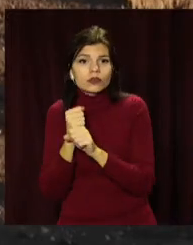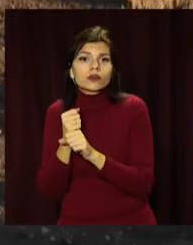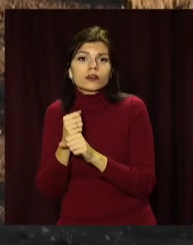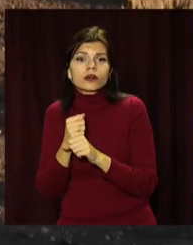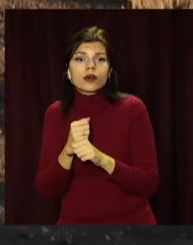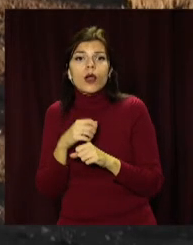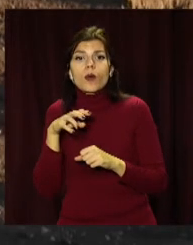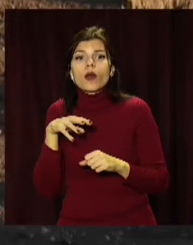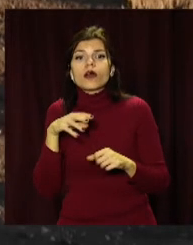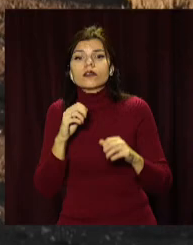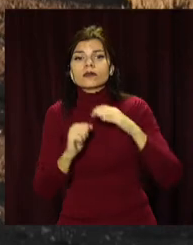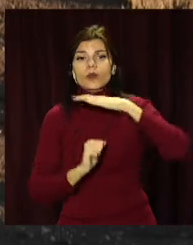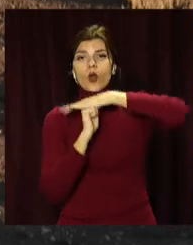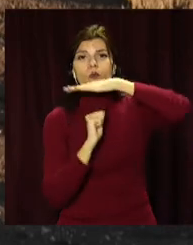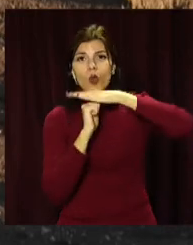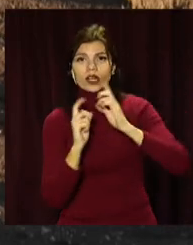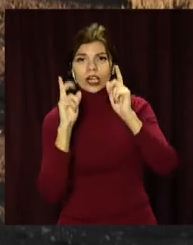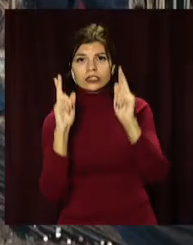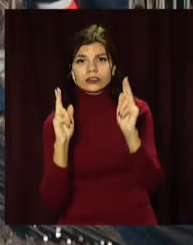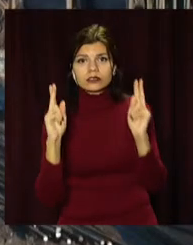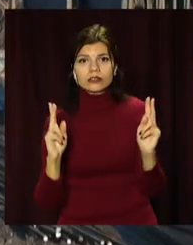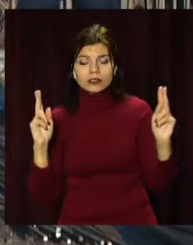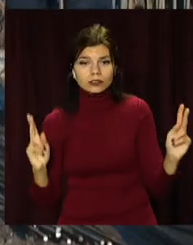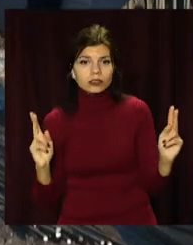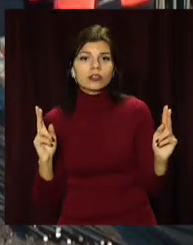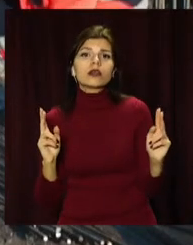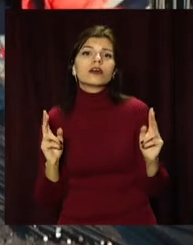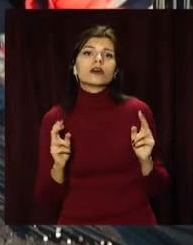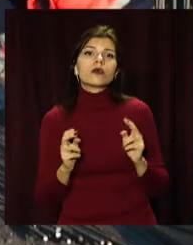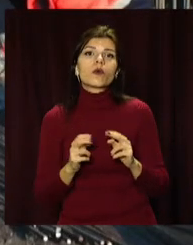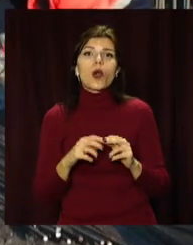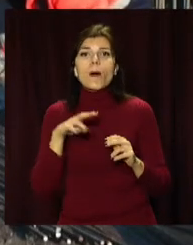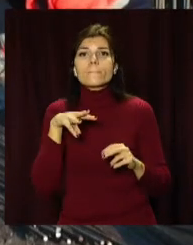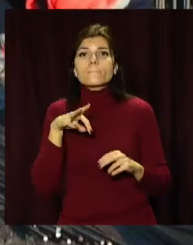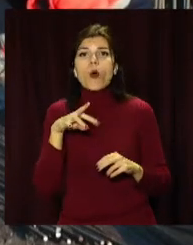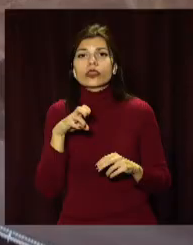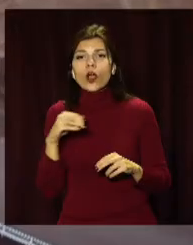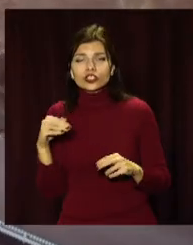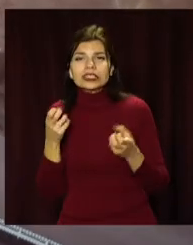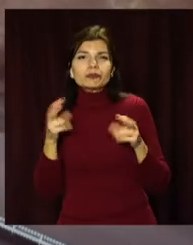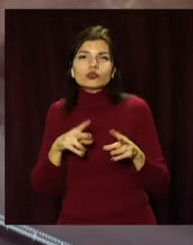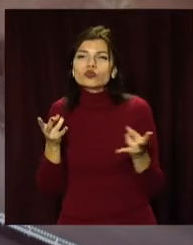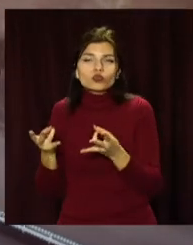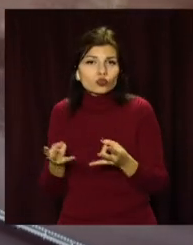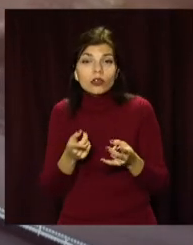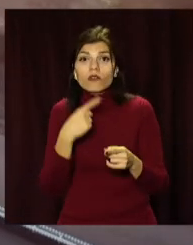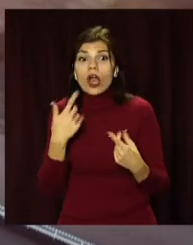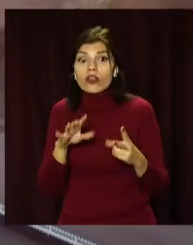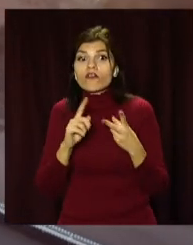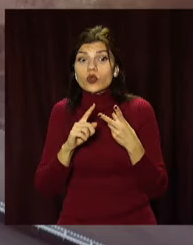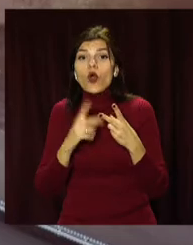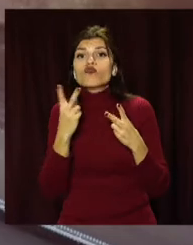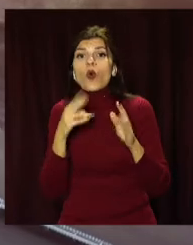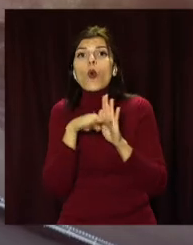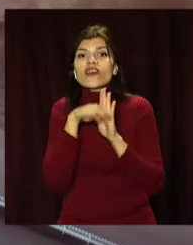Монтаж стійок, опор, влаштування, монтаж прогонових будов. Наразі це вже друга дворівнева